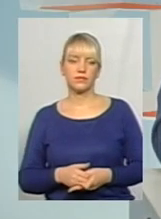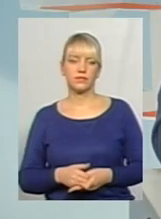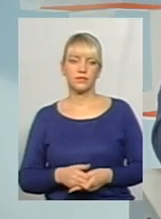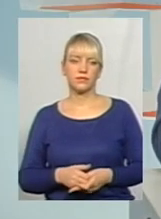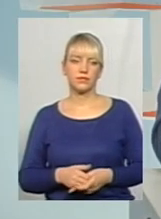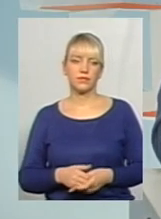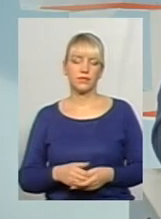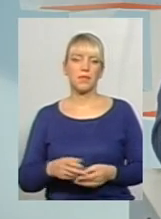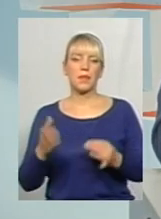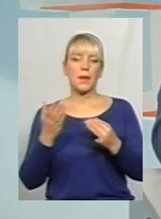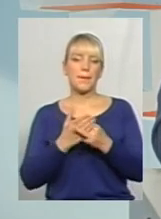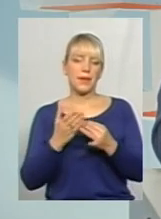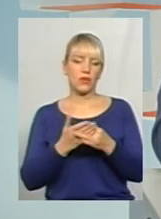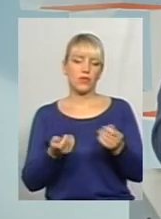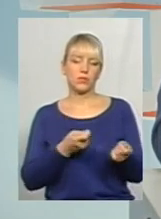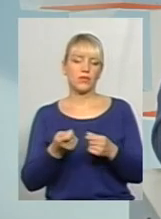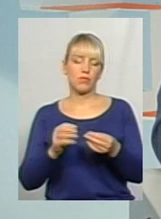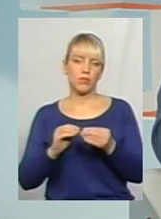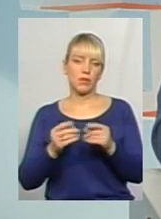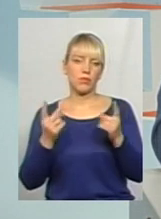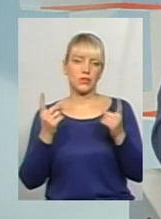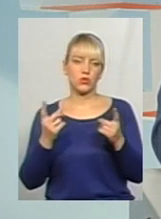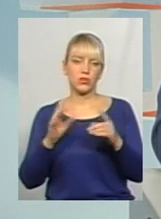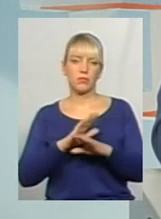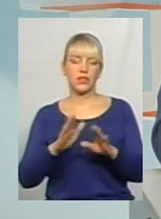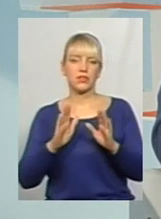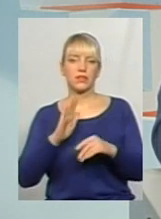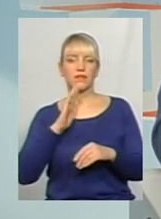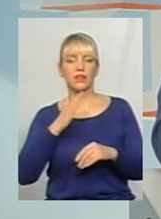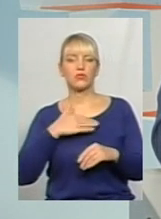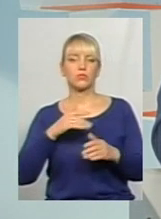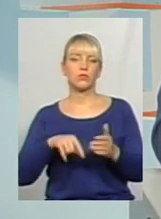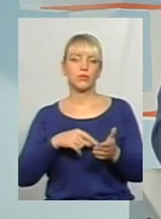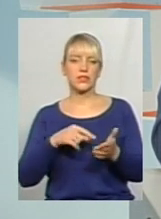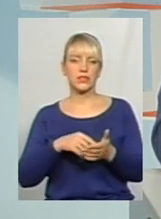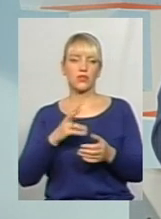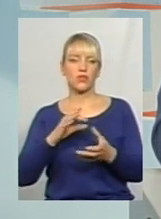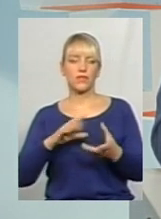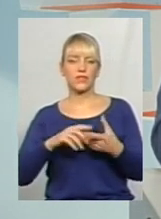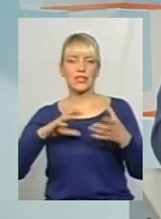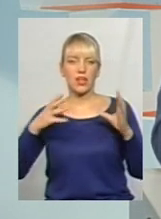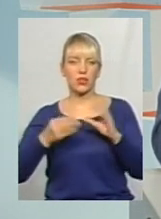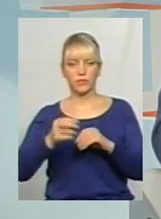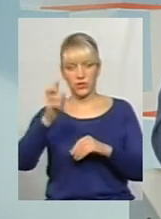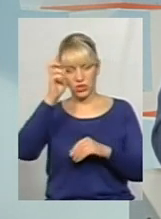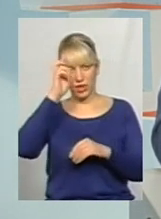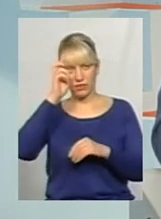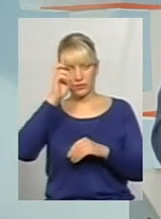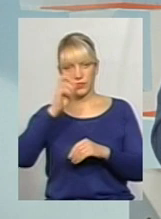Проблема пільгових перевезень, вона дійсно суттєва, і вона не тільки в нашому місті не вирішена, вона вирішена взагалі в цілому в державі.